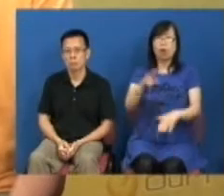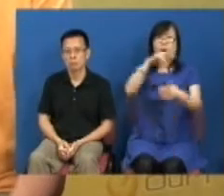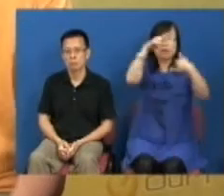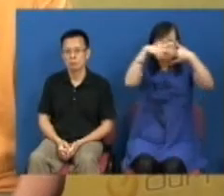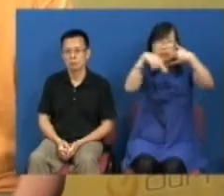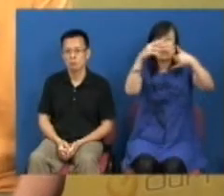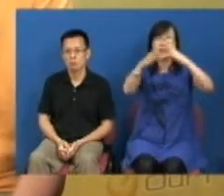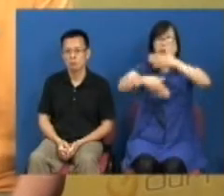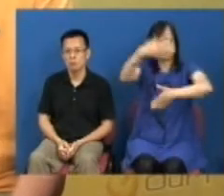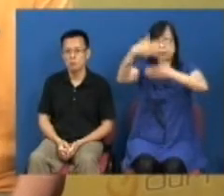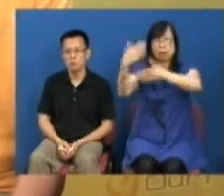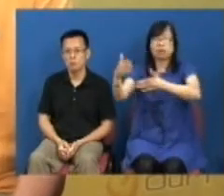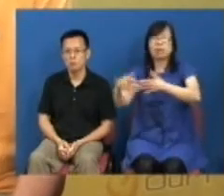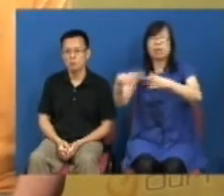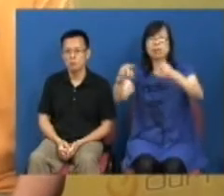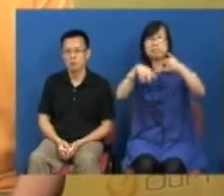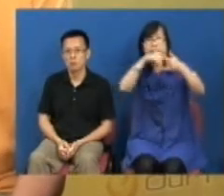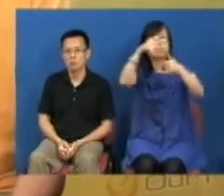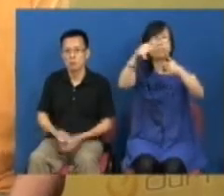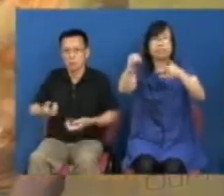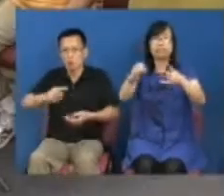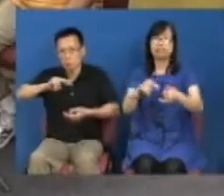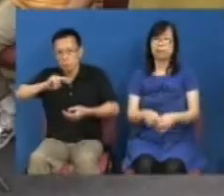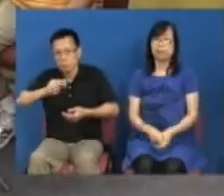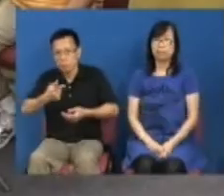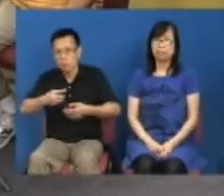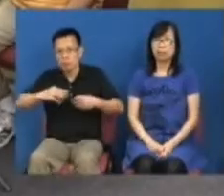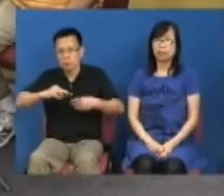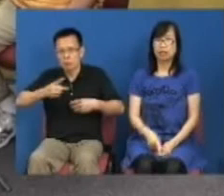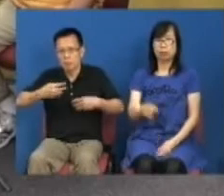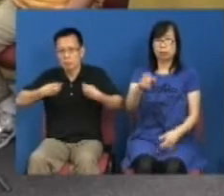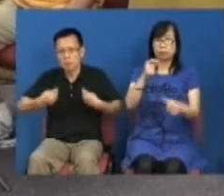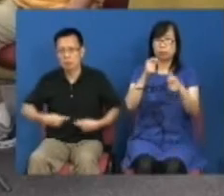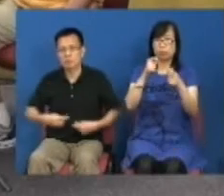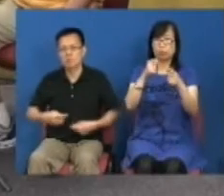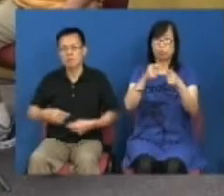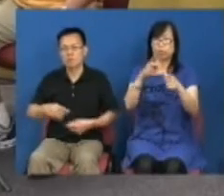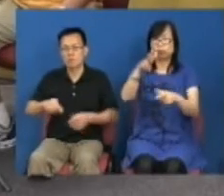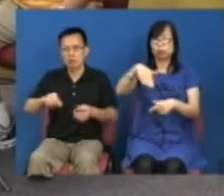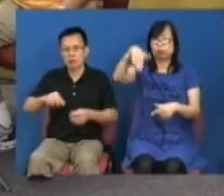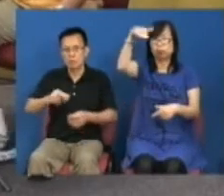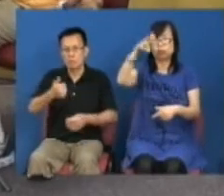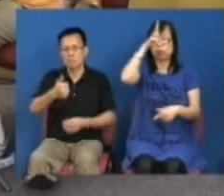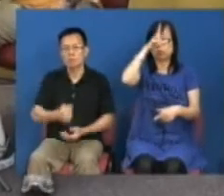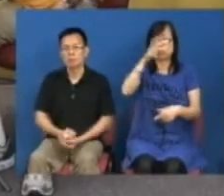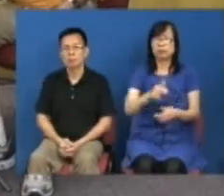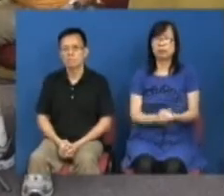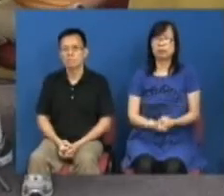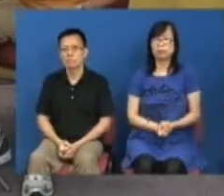是骑在人民头上拥有公权力的高官但是